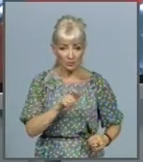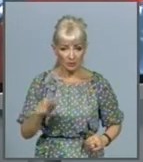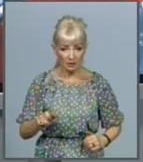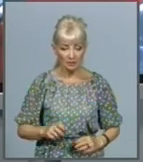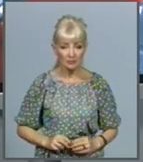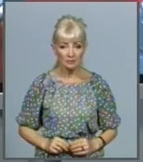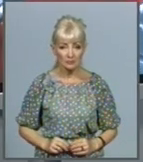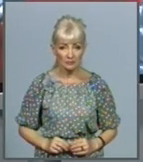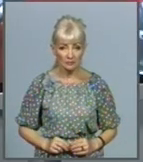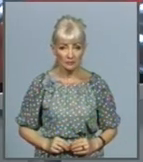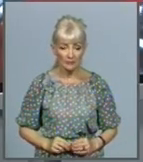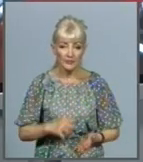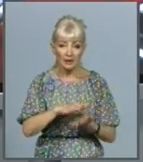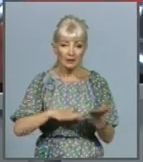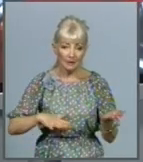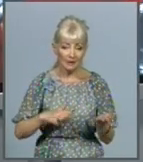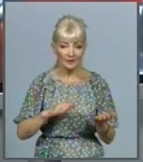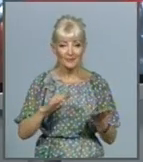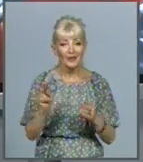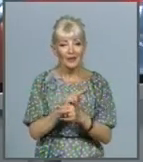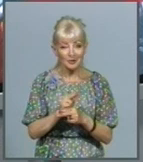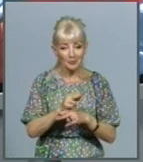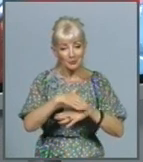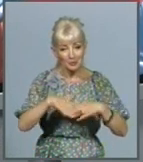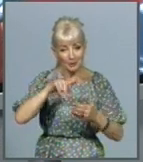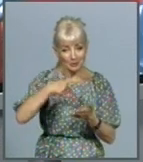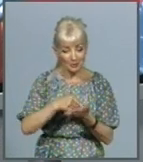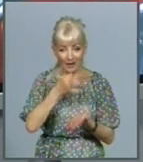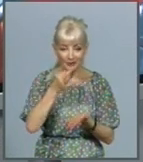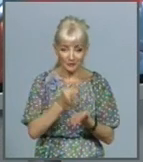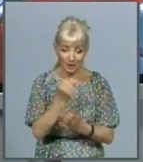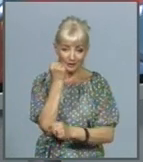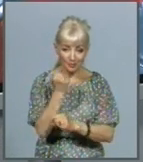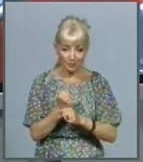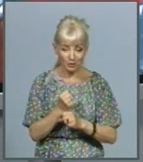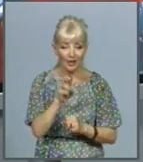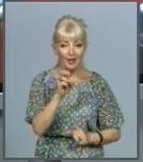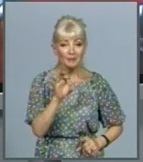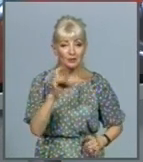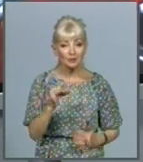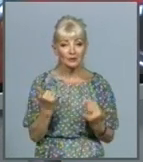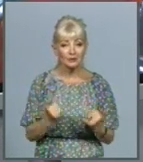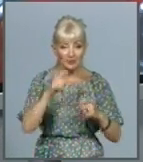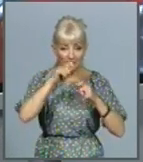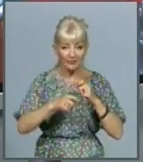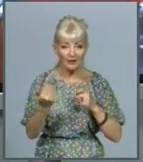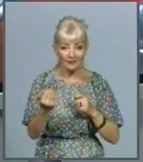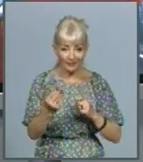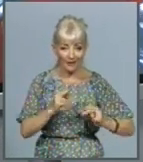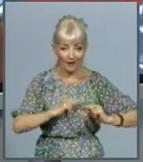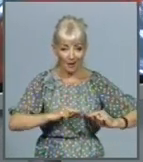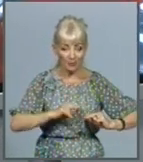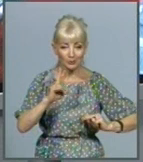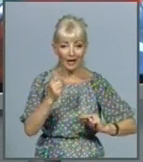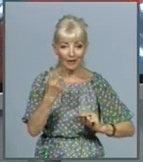Далі про оновлення вулиць міста. За цю функцію відповідають шляховики. Ігор Безкровний сьогодні перевіряв їхню роботу на одному з об'єктів у Великій